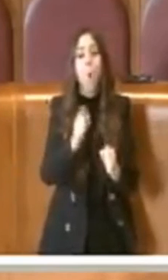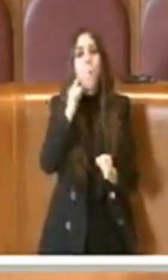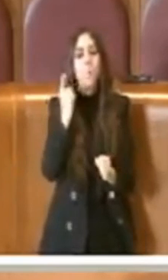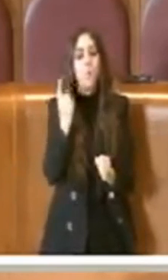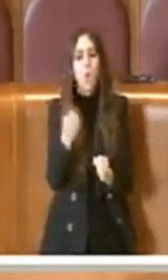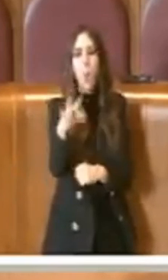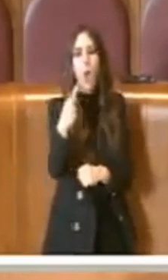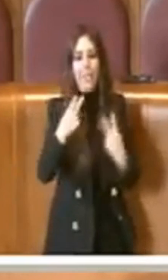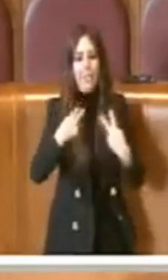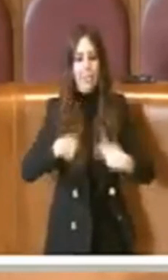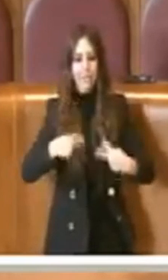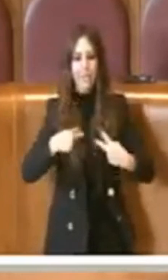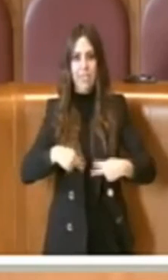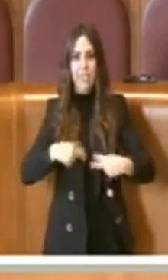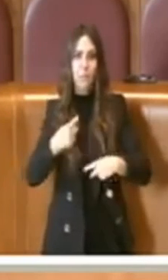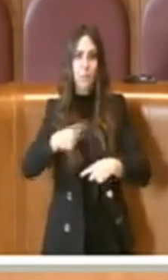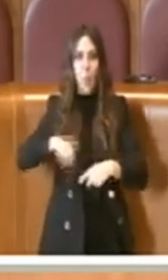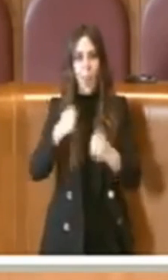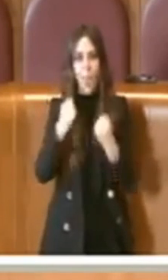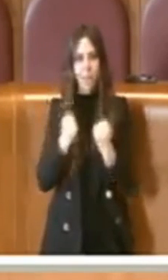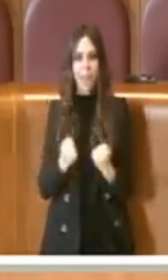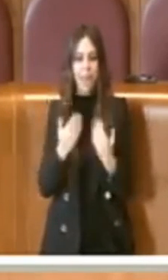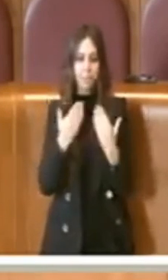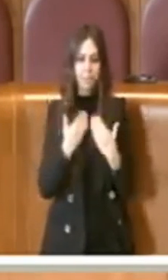città dove viviamo. Grazie.